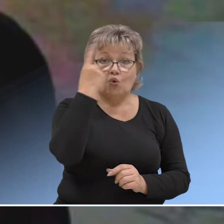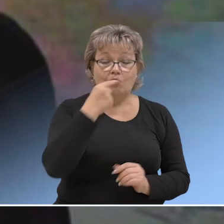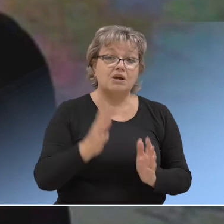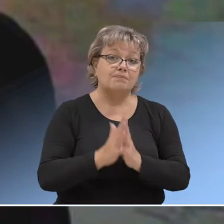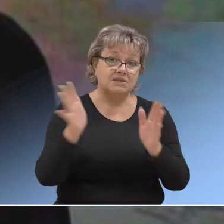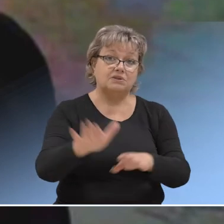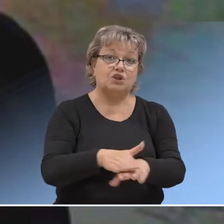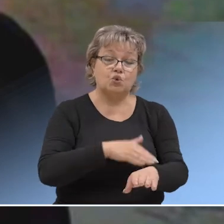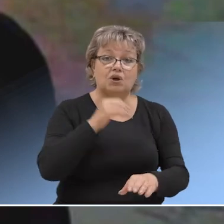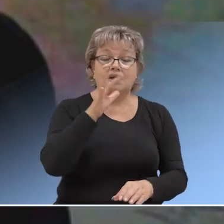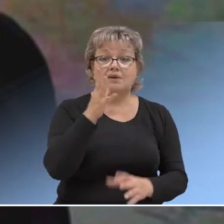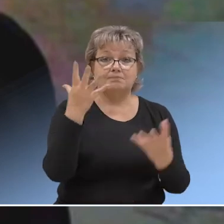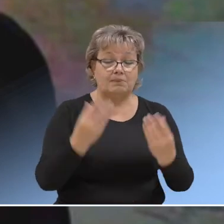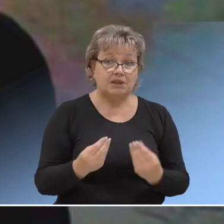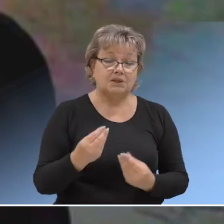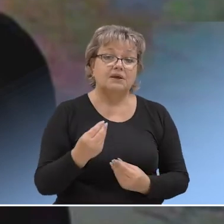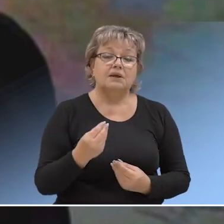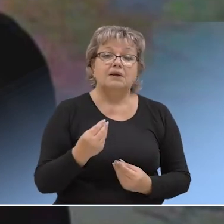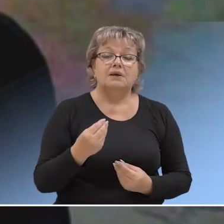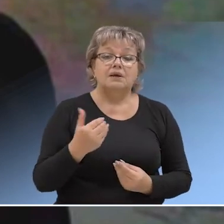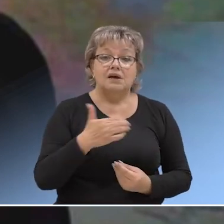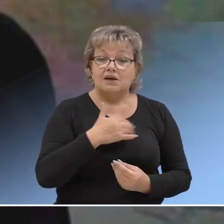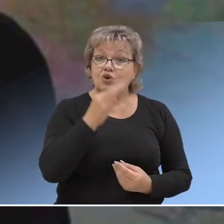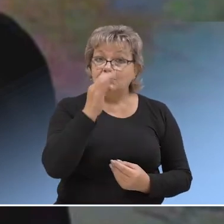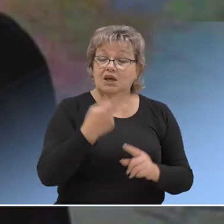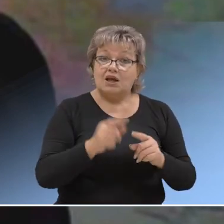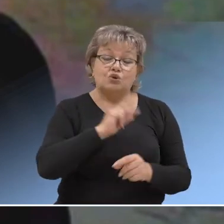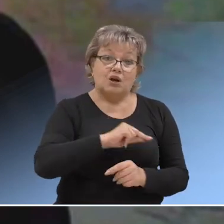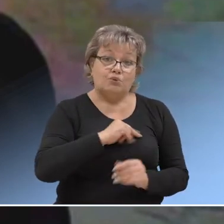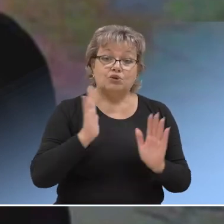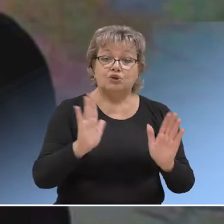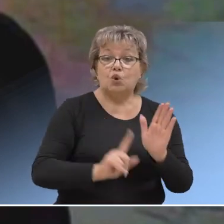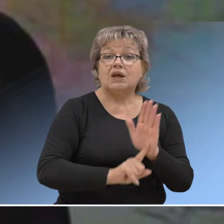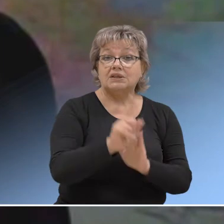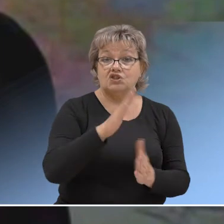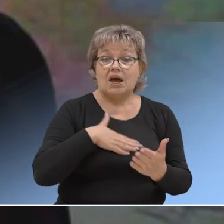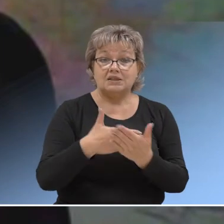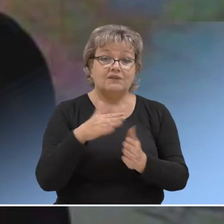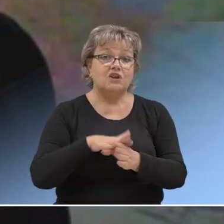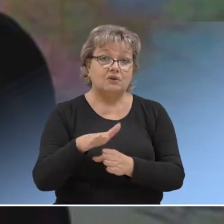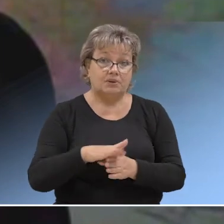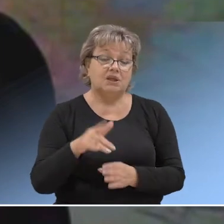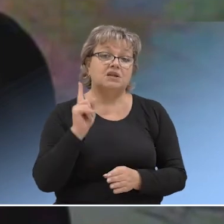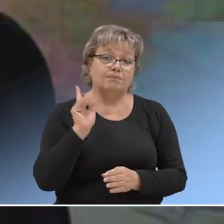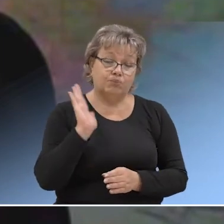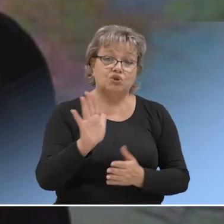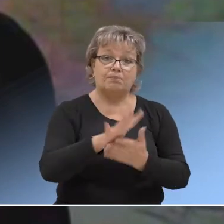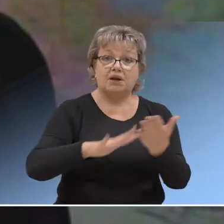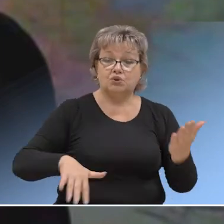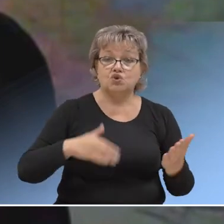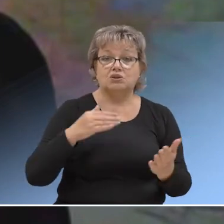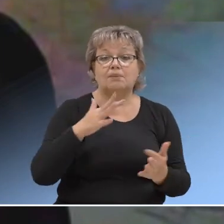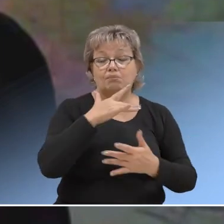самый облик максимально на долгие моменты. Но при этом хочу отметить, что эту работу мы только начали активно выполнять, и она будет